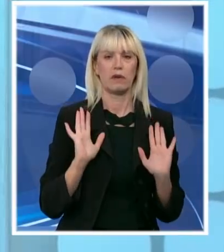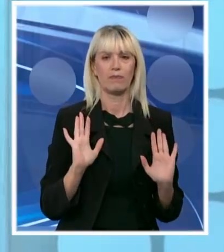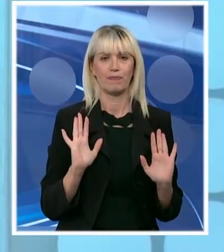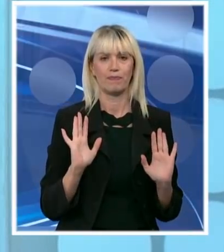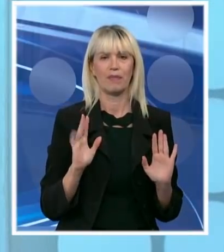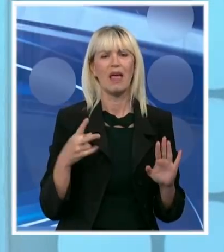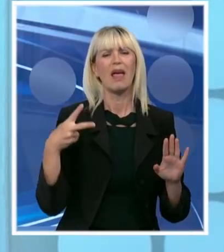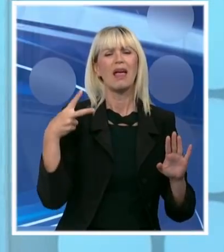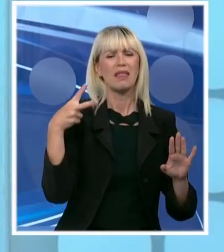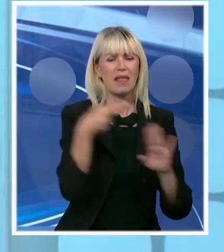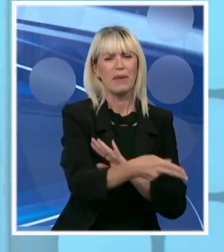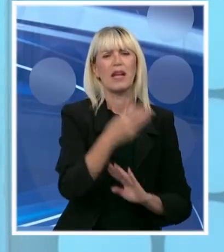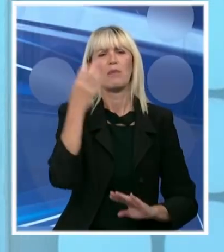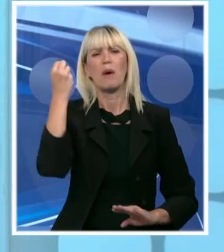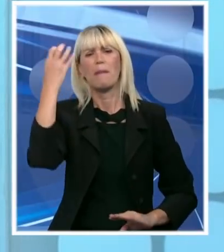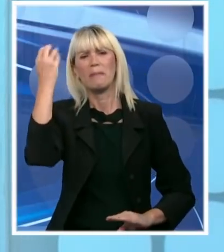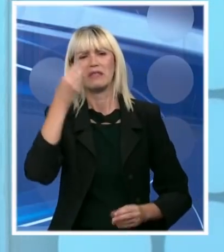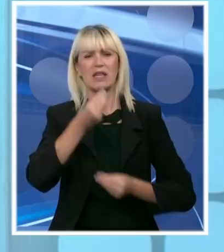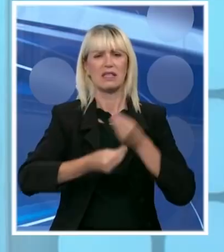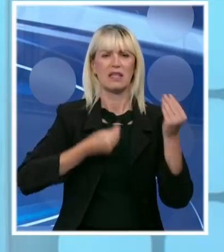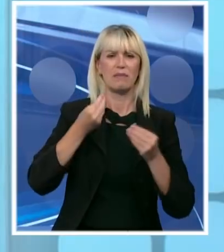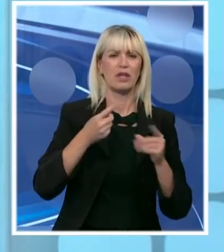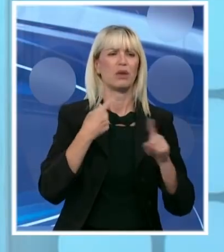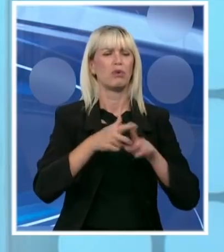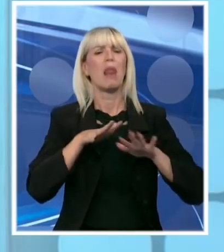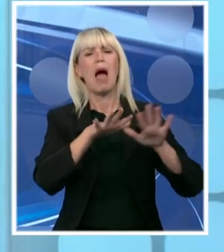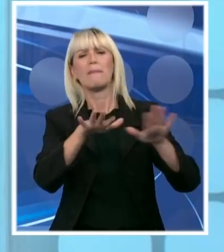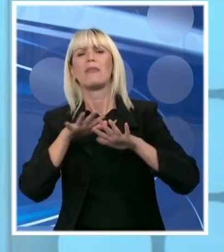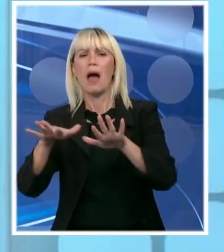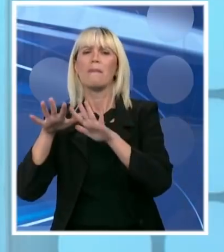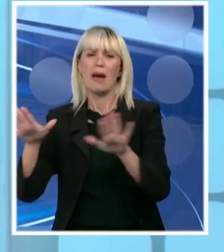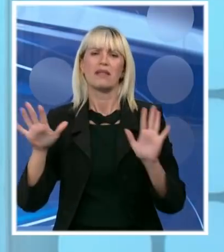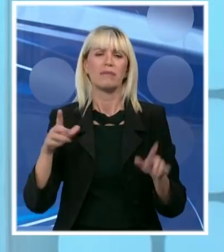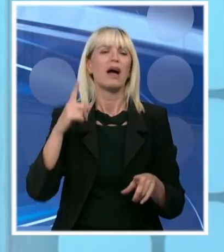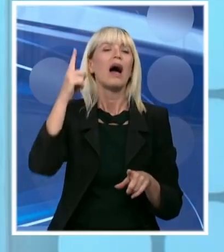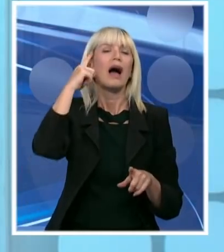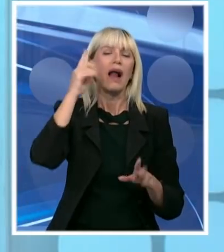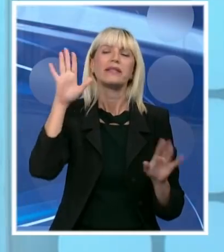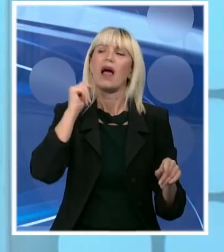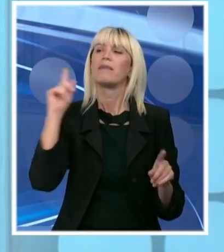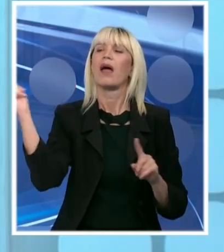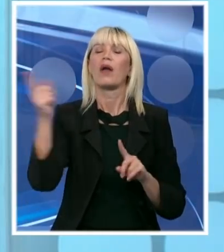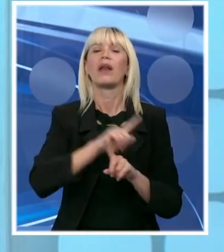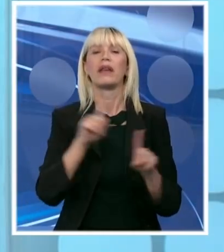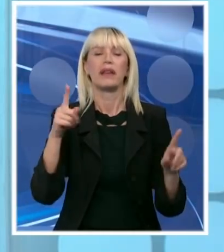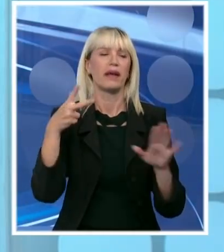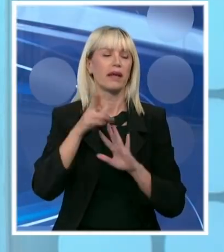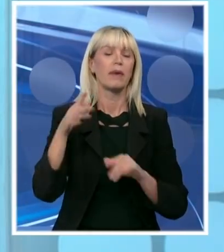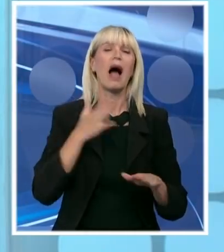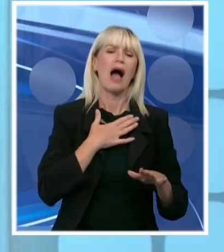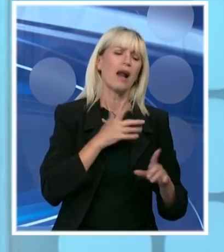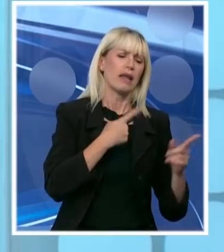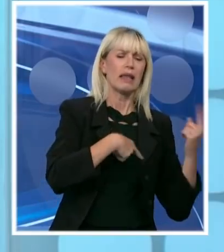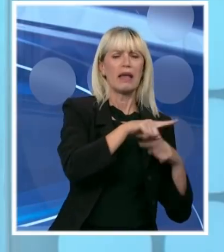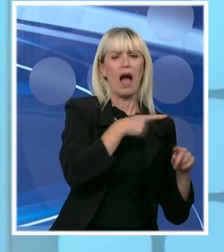ove besmislene priče i besmislene napade. Iako znam da nikada to nećemo prekinemo. Ali ja s naše strane prekinem te